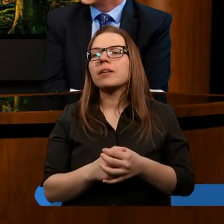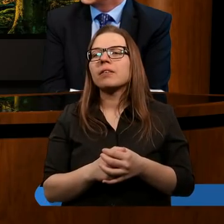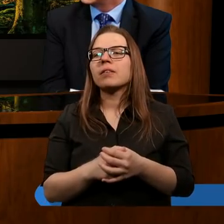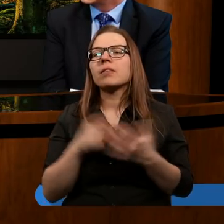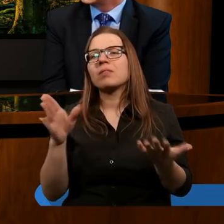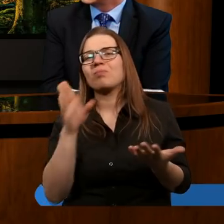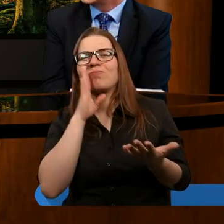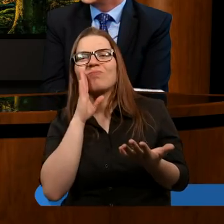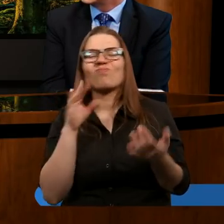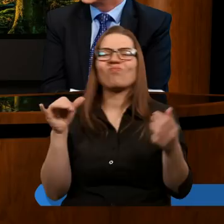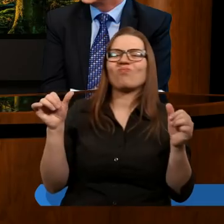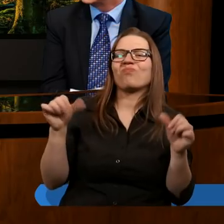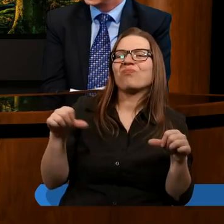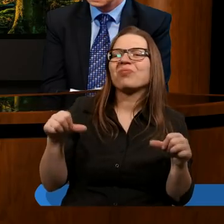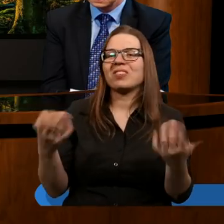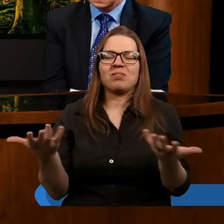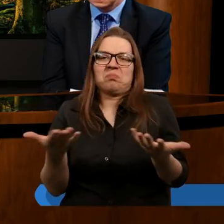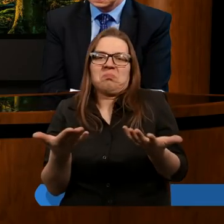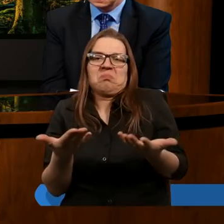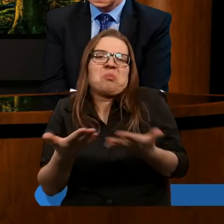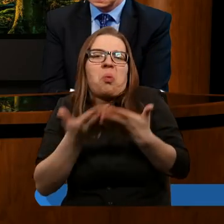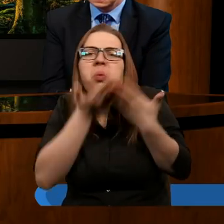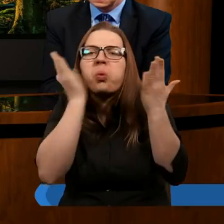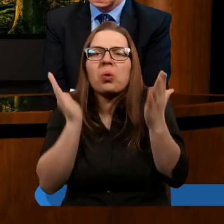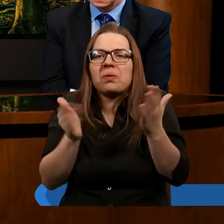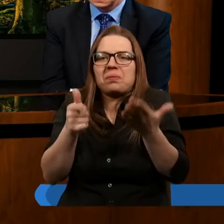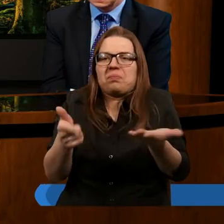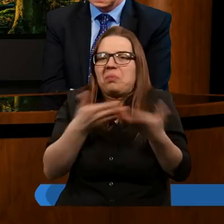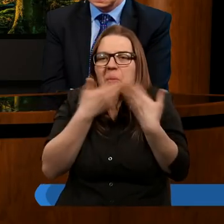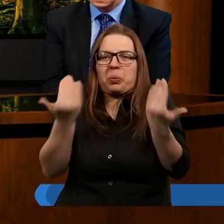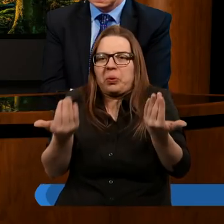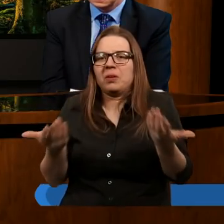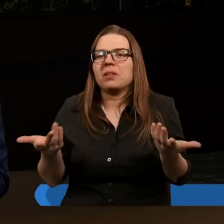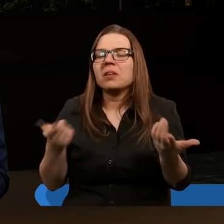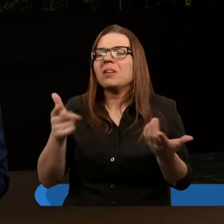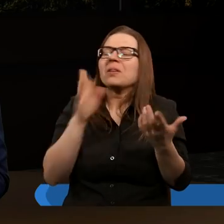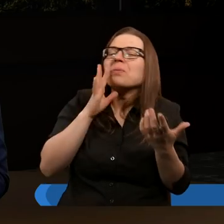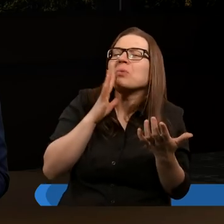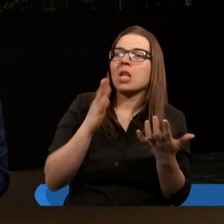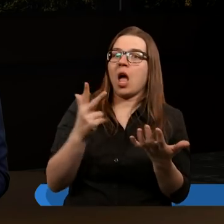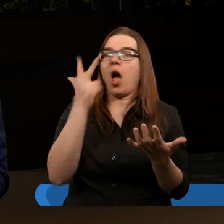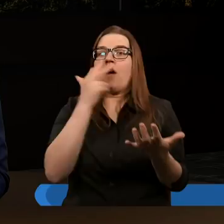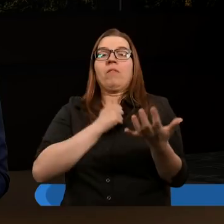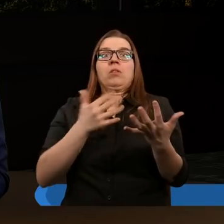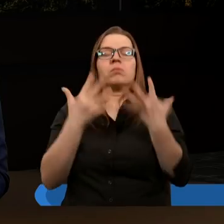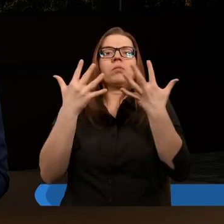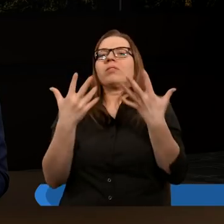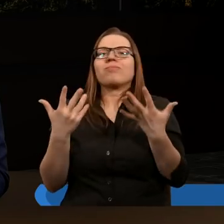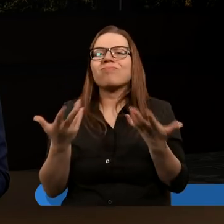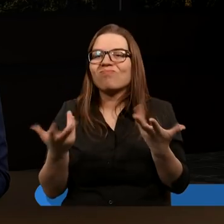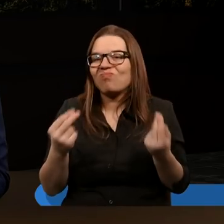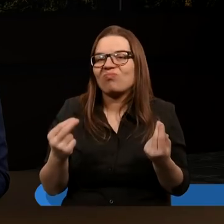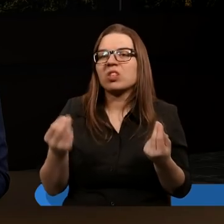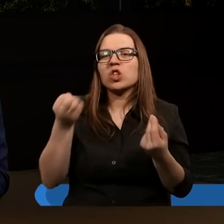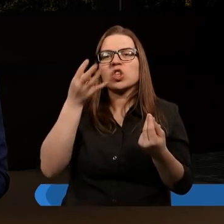z niczym, czyli tak jakby go nie było. Bo czarny jest zły, ale jest wyraźny. Siwy to